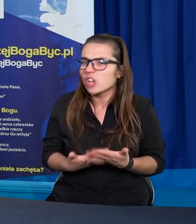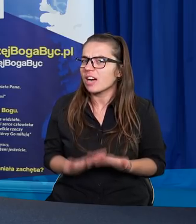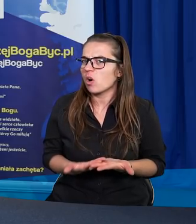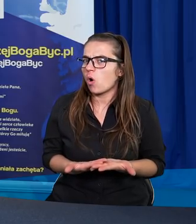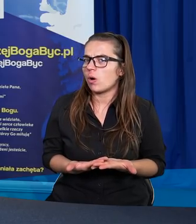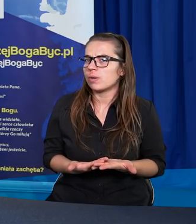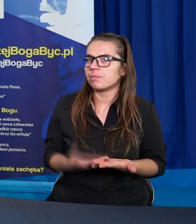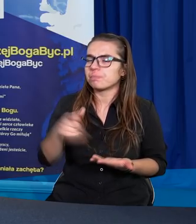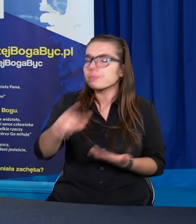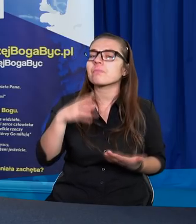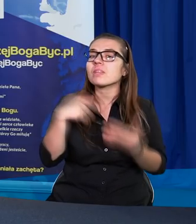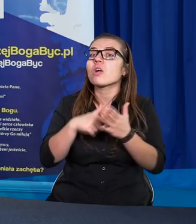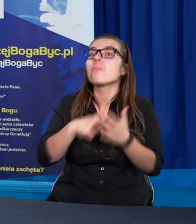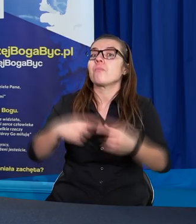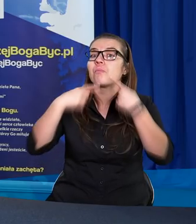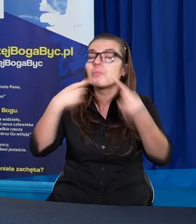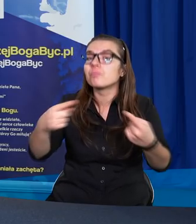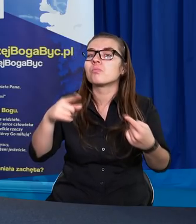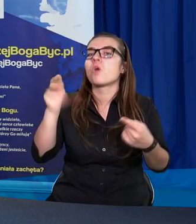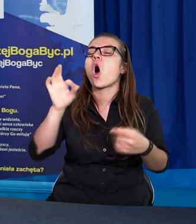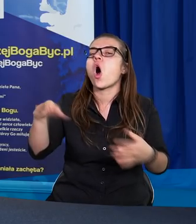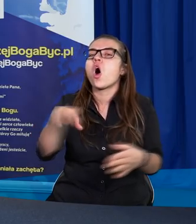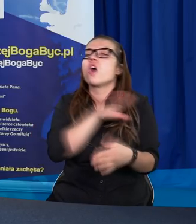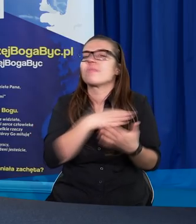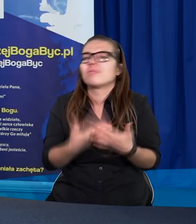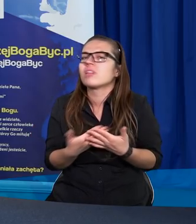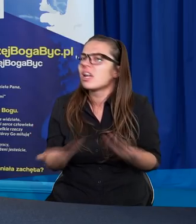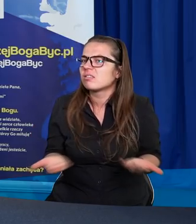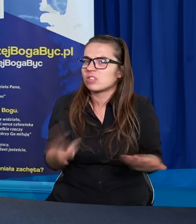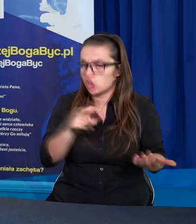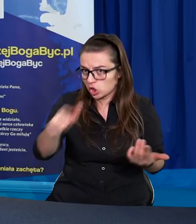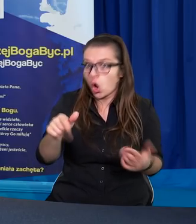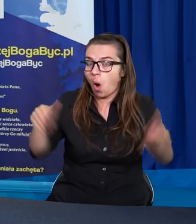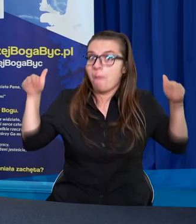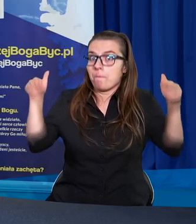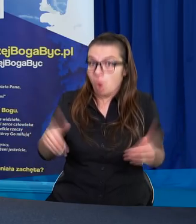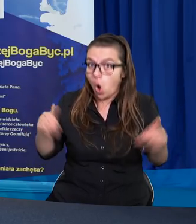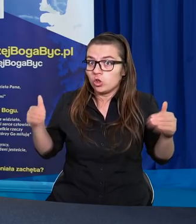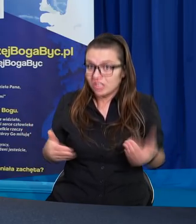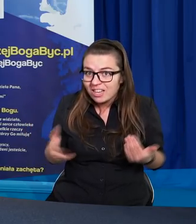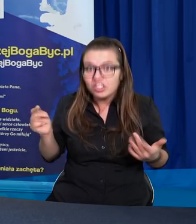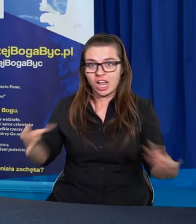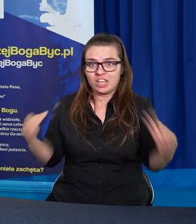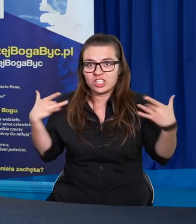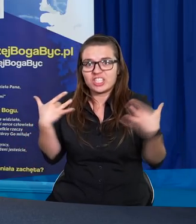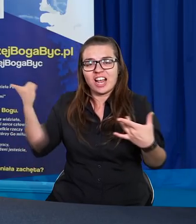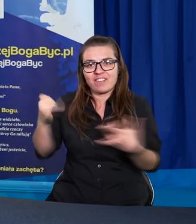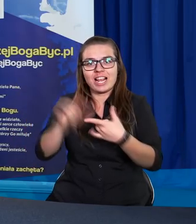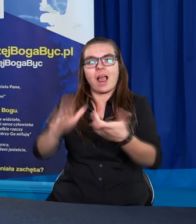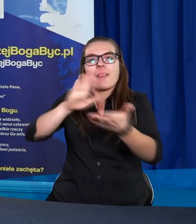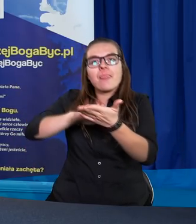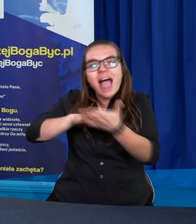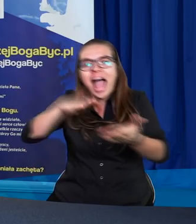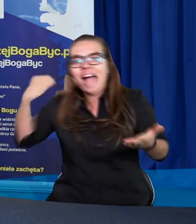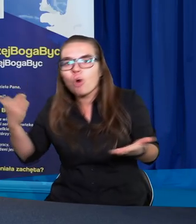jest powiedziane o śmierci? Czy jest możliwe, że życie wieczne jest nagrodą dla